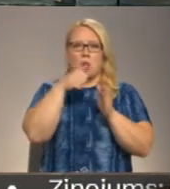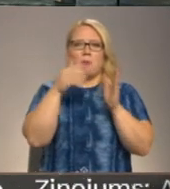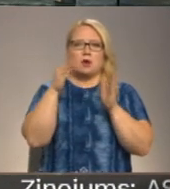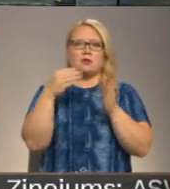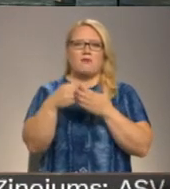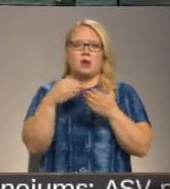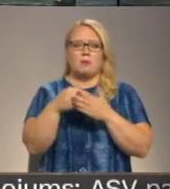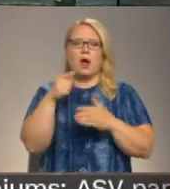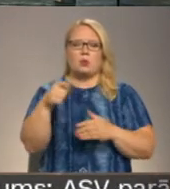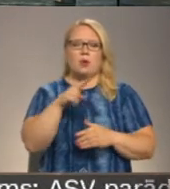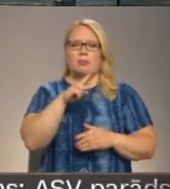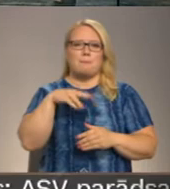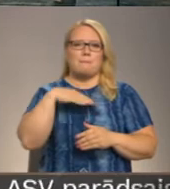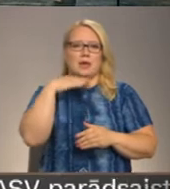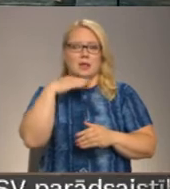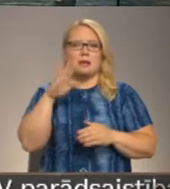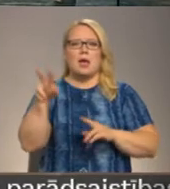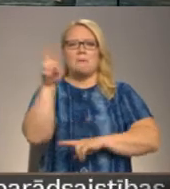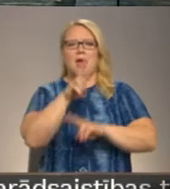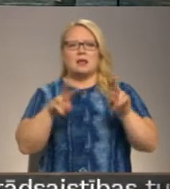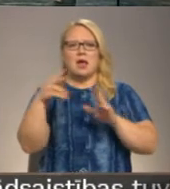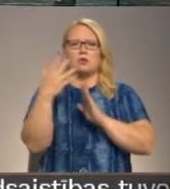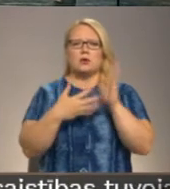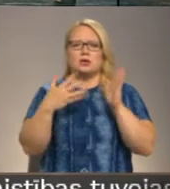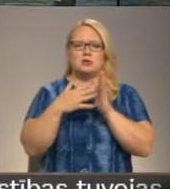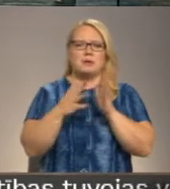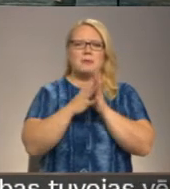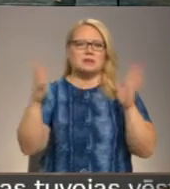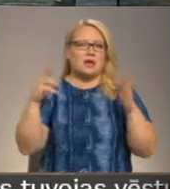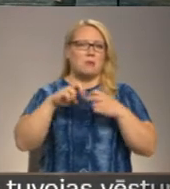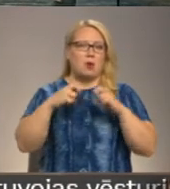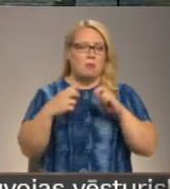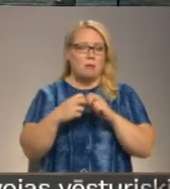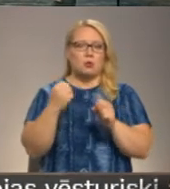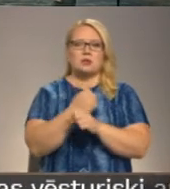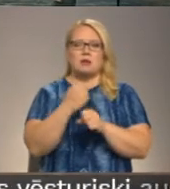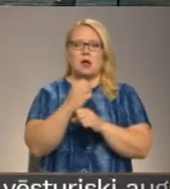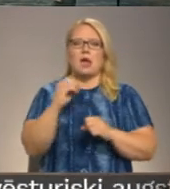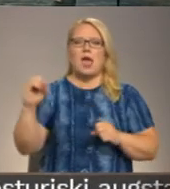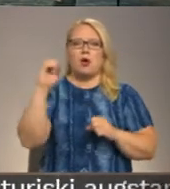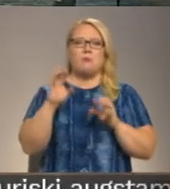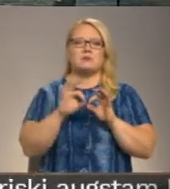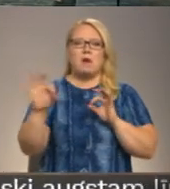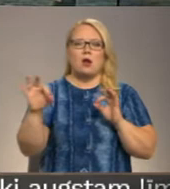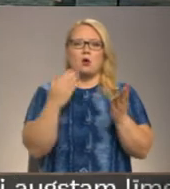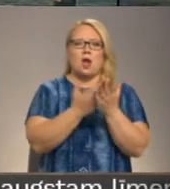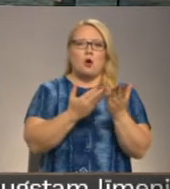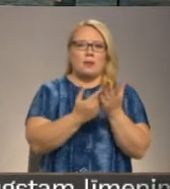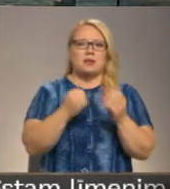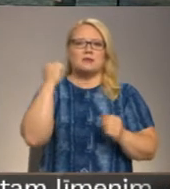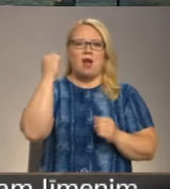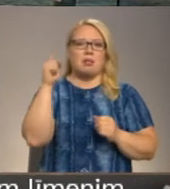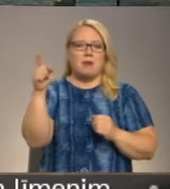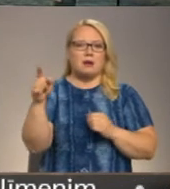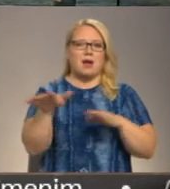vērtējumā, ar to vien nepietīk. Lai meklētu risinājumu samilzušai problēmai un izstrādātu Eiropas mērogu rekomendācijas, Valmier arī,